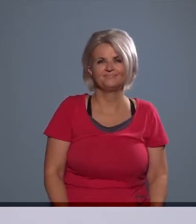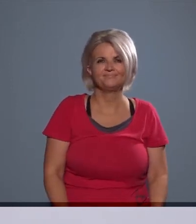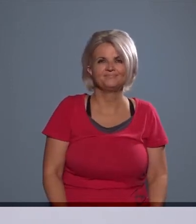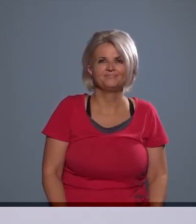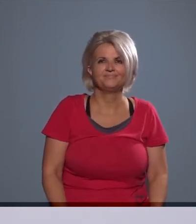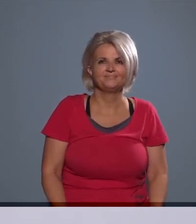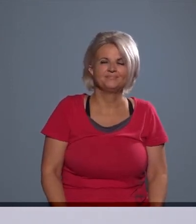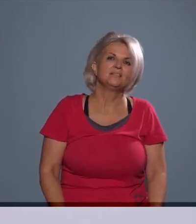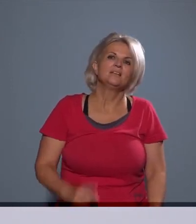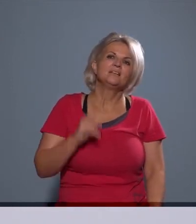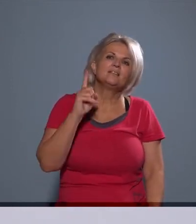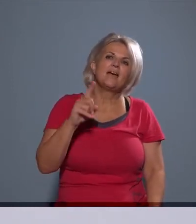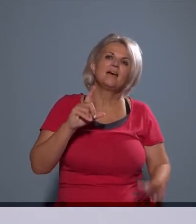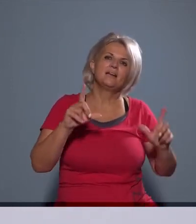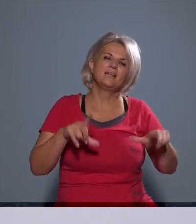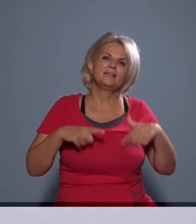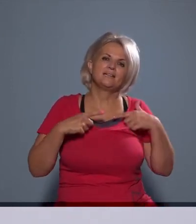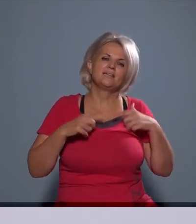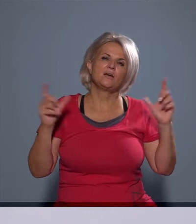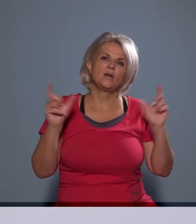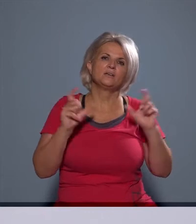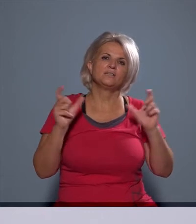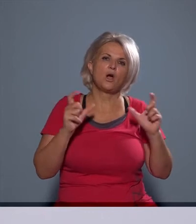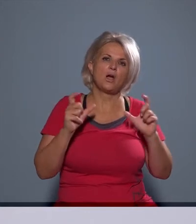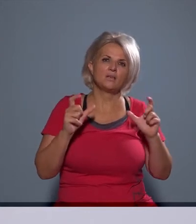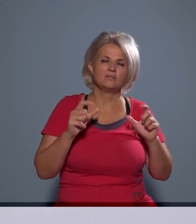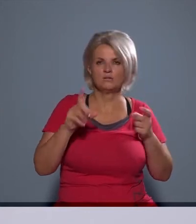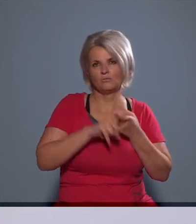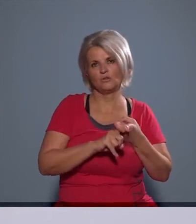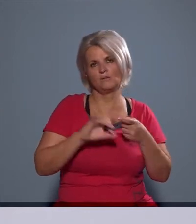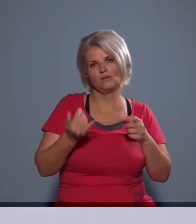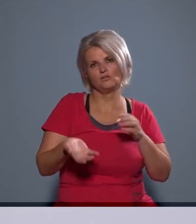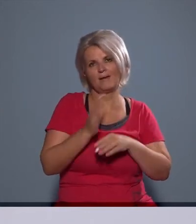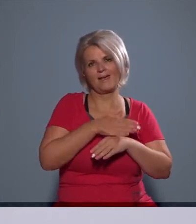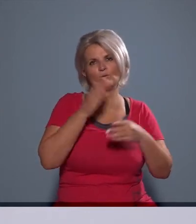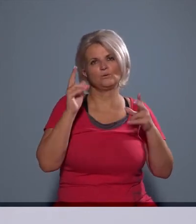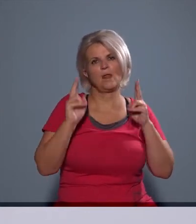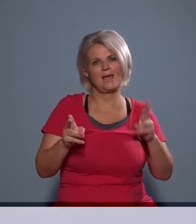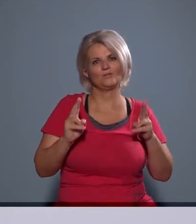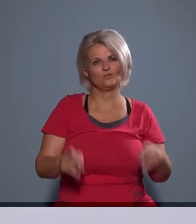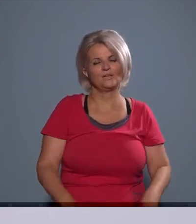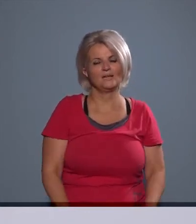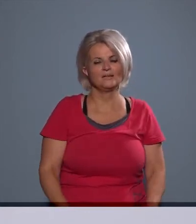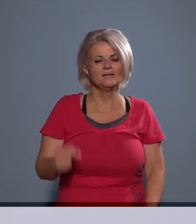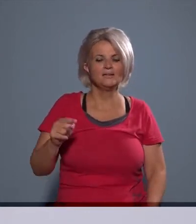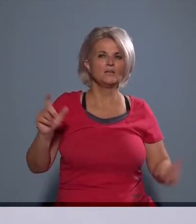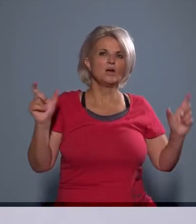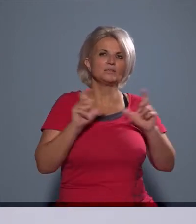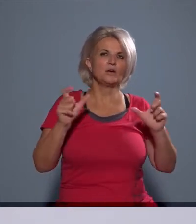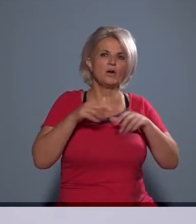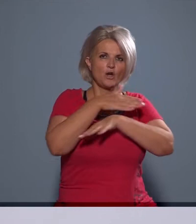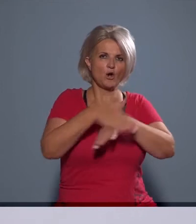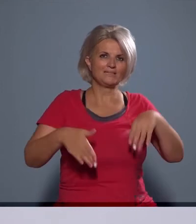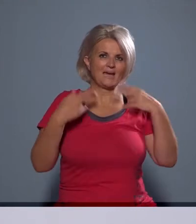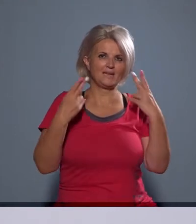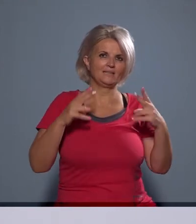szólnak, de létezik már a zaj kérdés körében is bizonyos megelőző lehetőség, ez